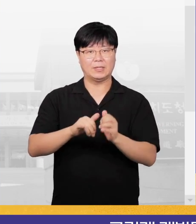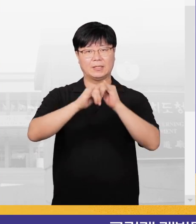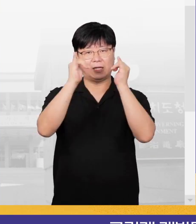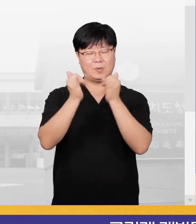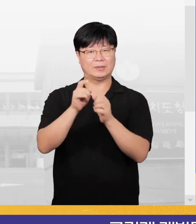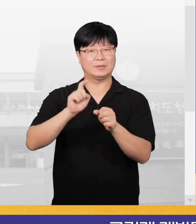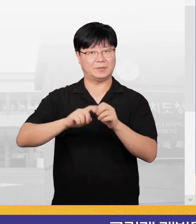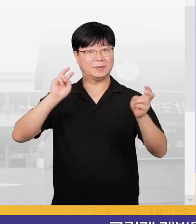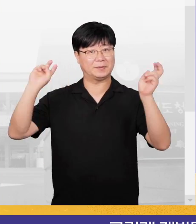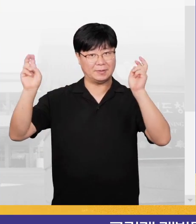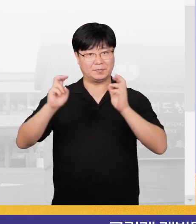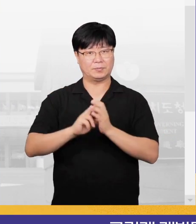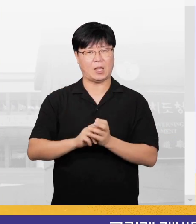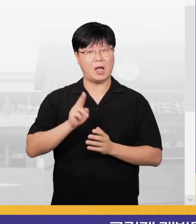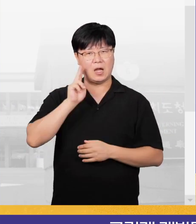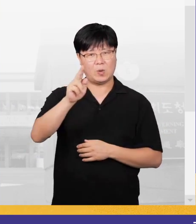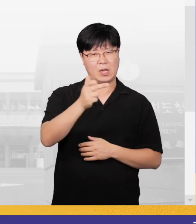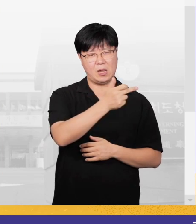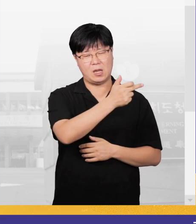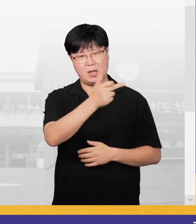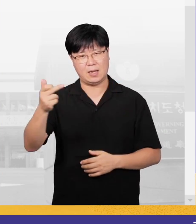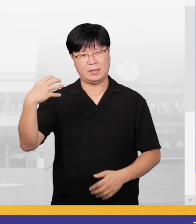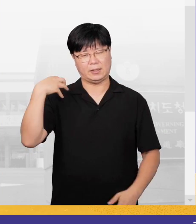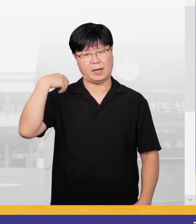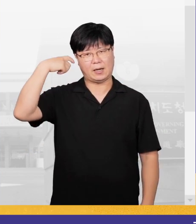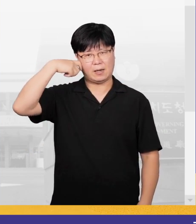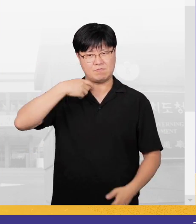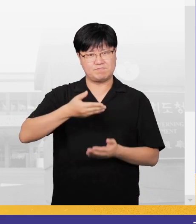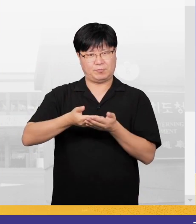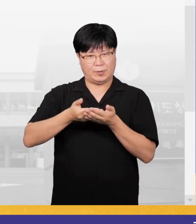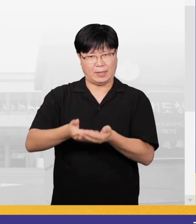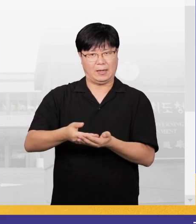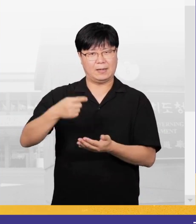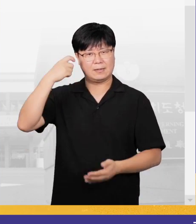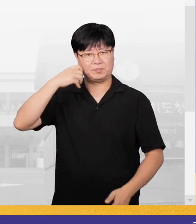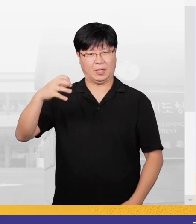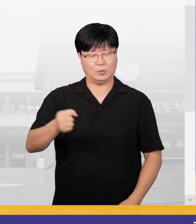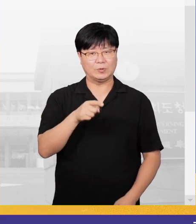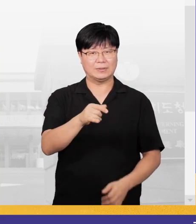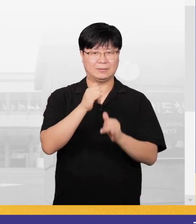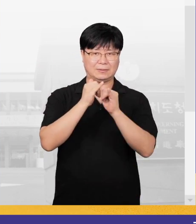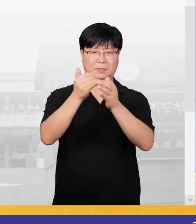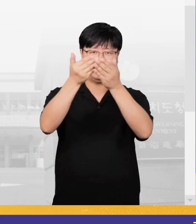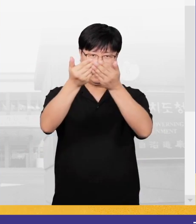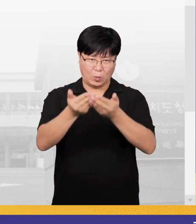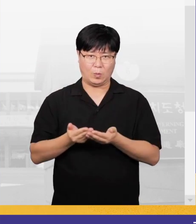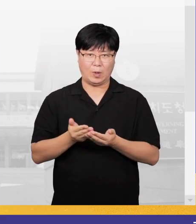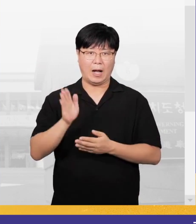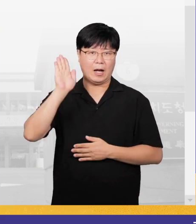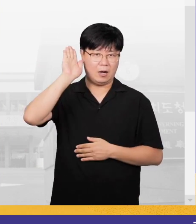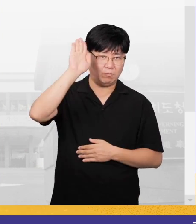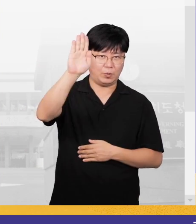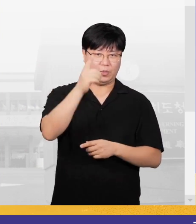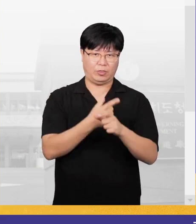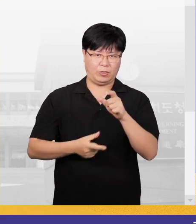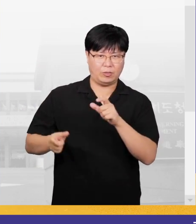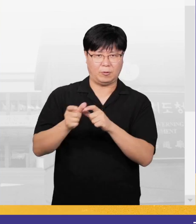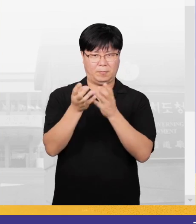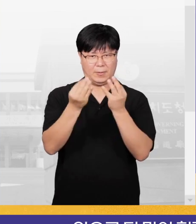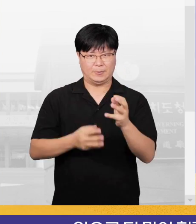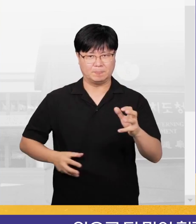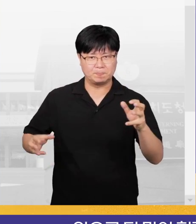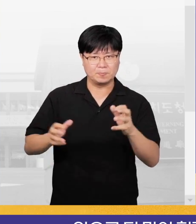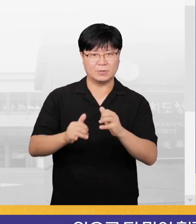있는 사회적 기업입니다. 굉장히 큰 책임감, 무게감을 가지고 이상을 받들고